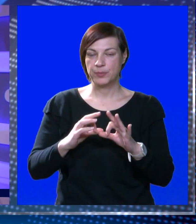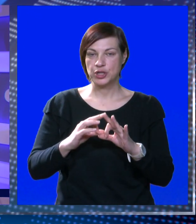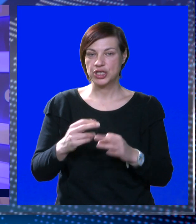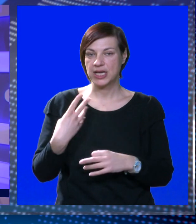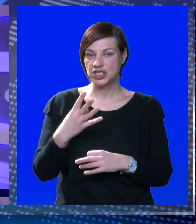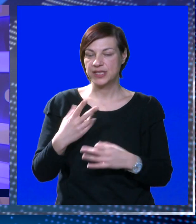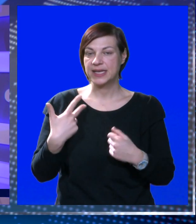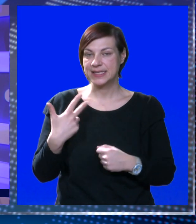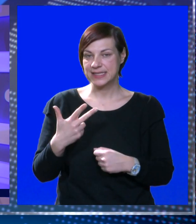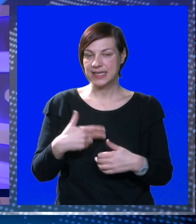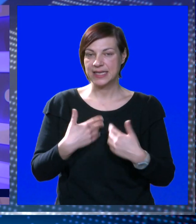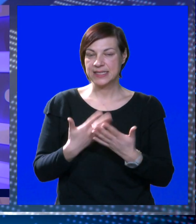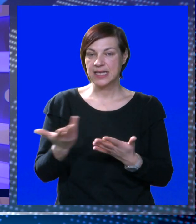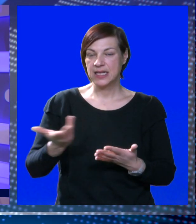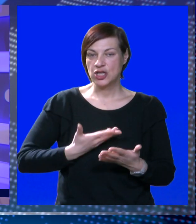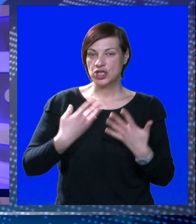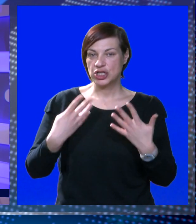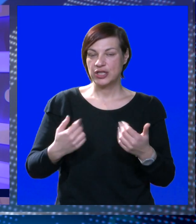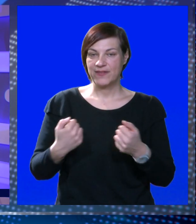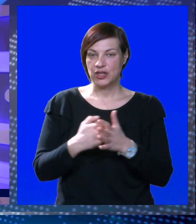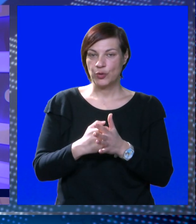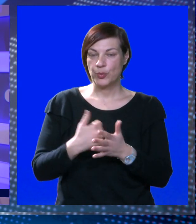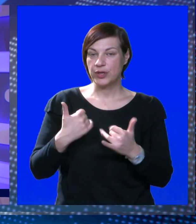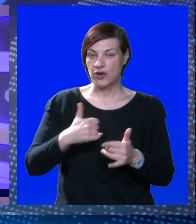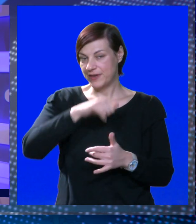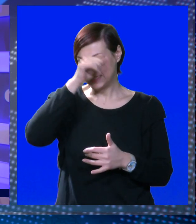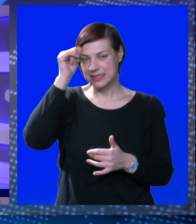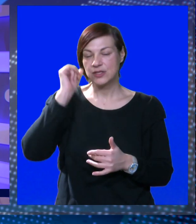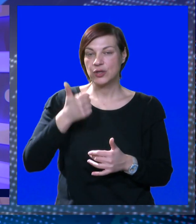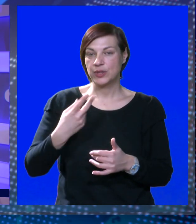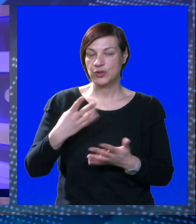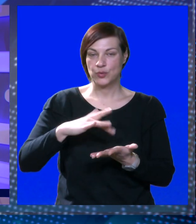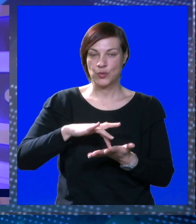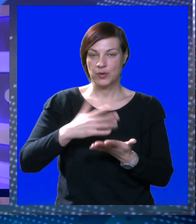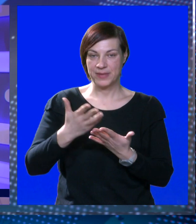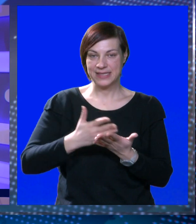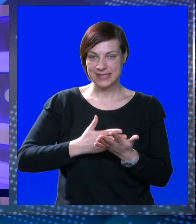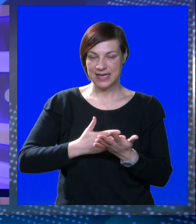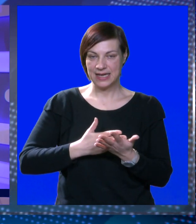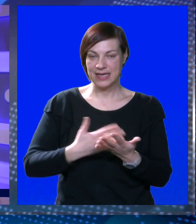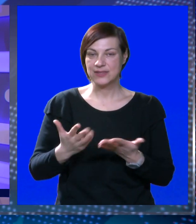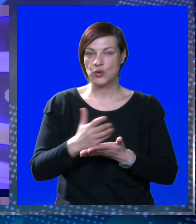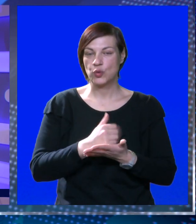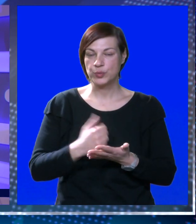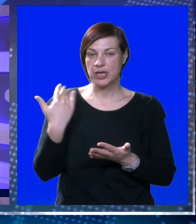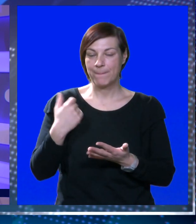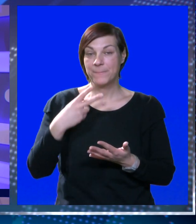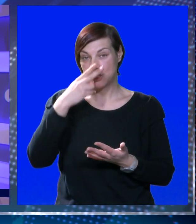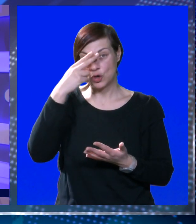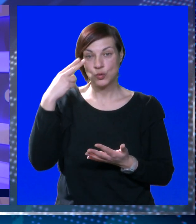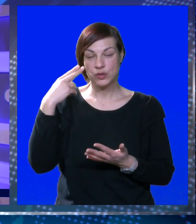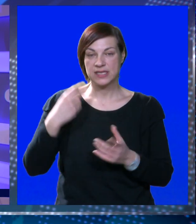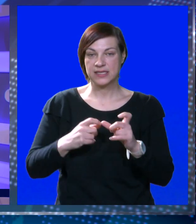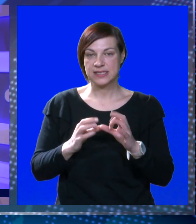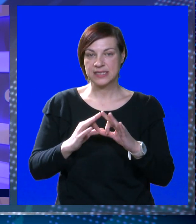Poška 14-13, te na taj način stigli do devetog boda ove sezone i ujedno drugog mjesta na Ljestvici. Uspješan je bio